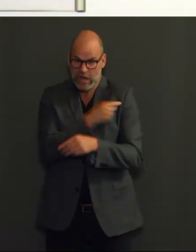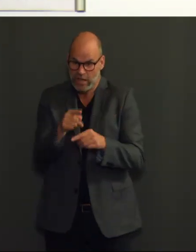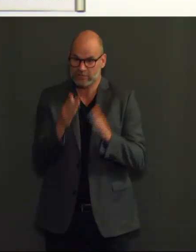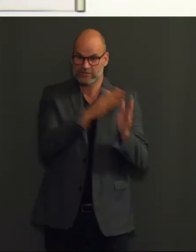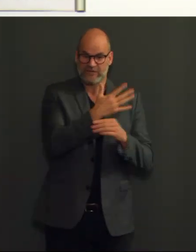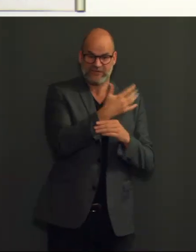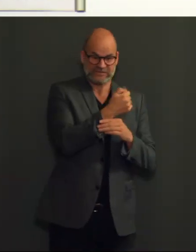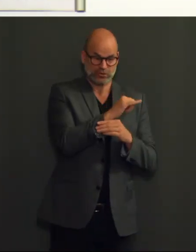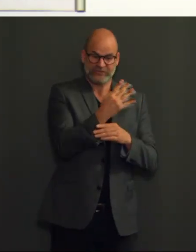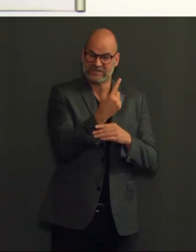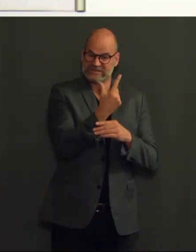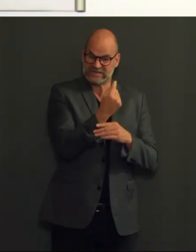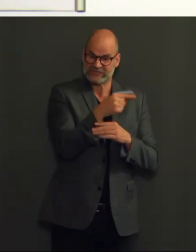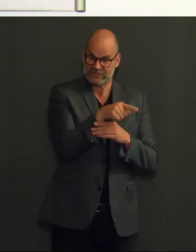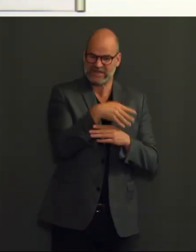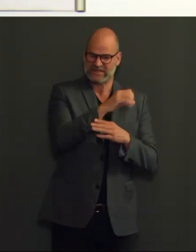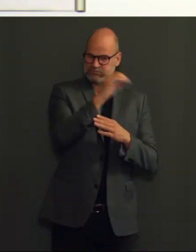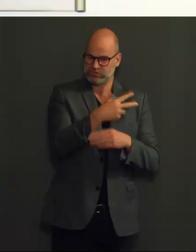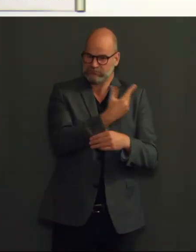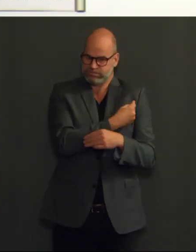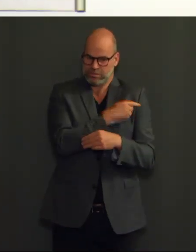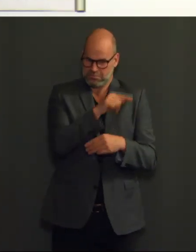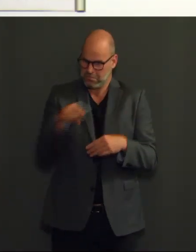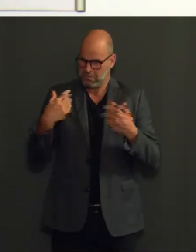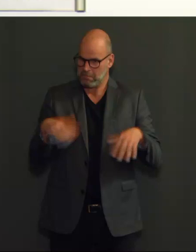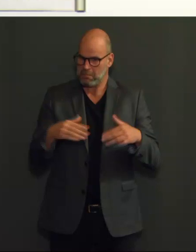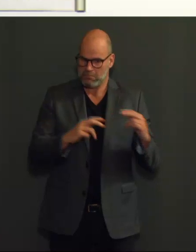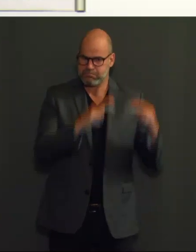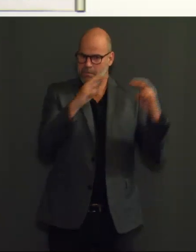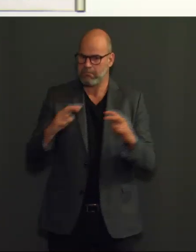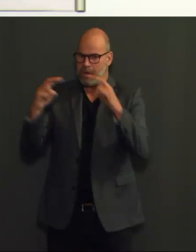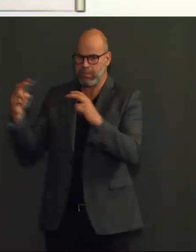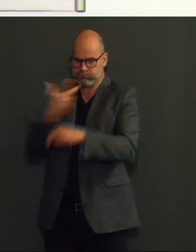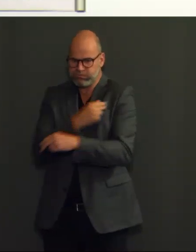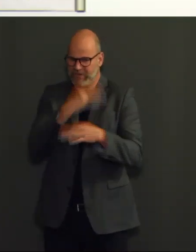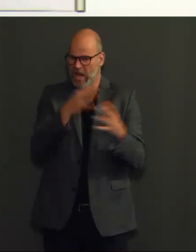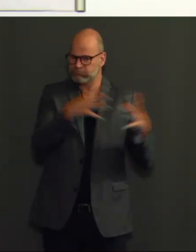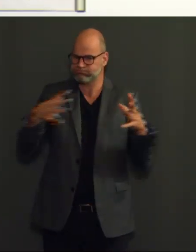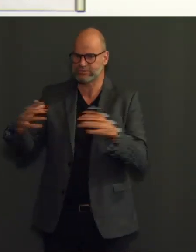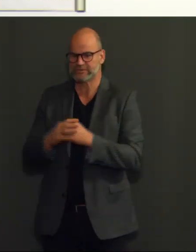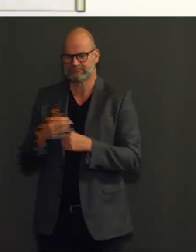Een grote uitdaging voor de jongere mensen en we hopen dat ze evengoed zullen doen.